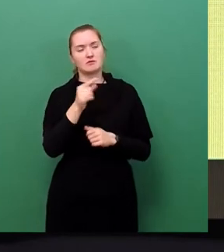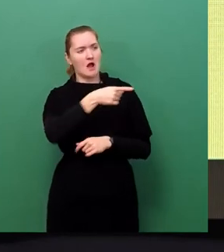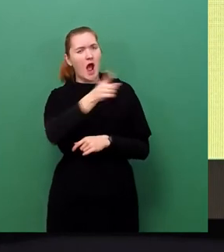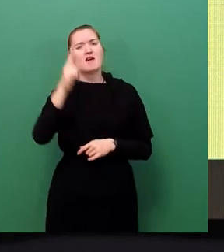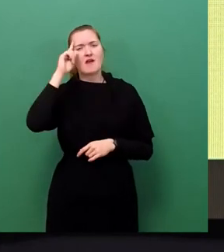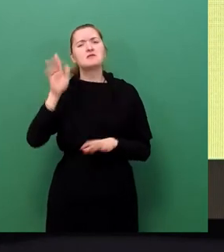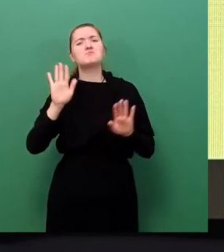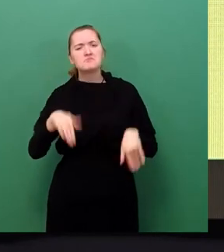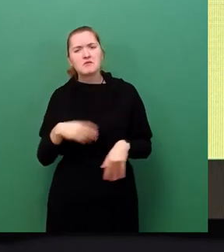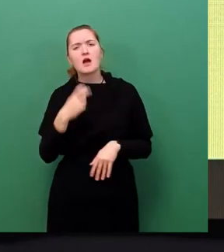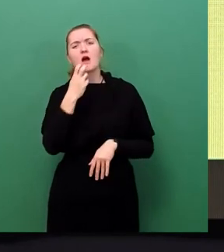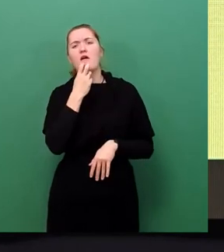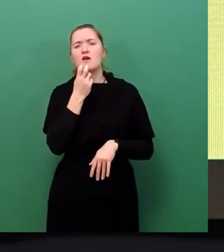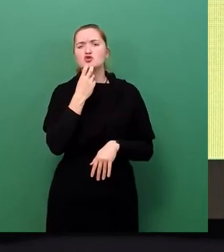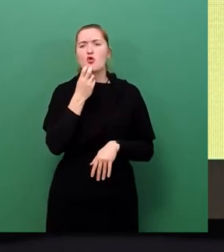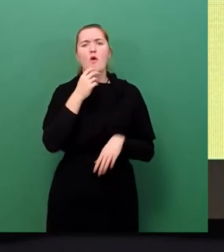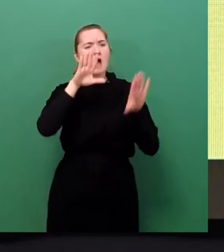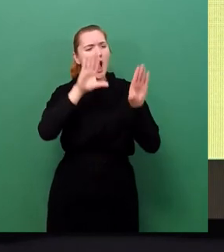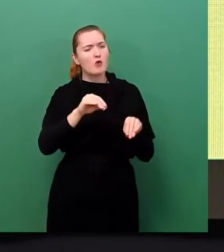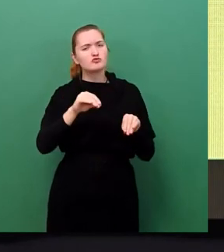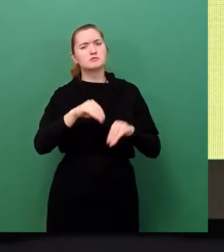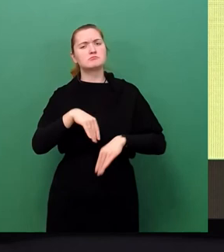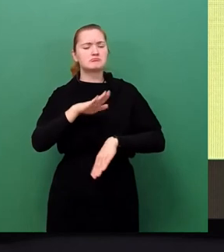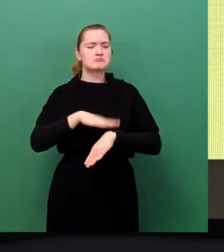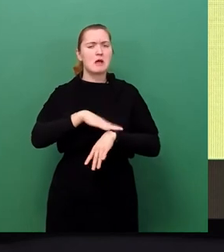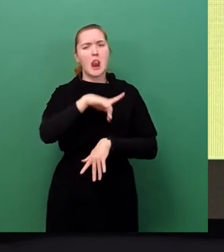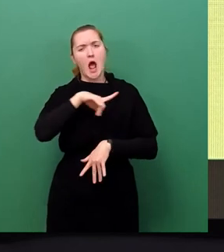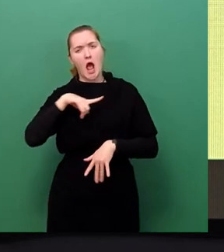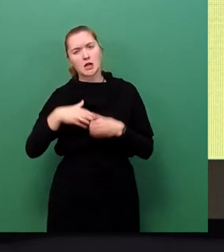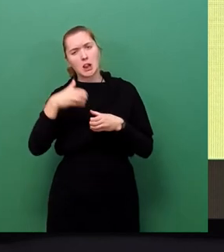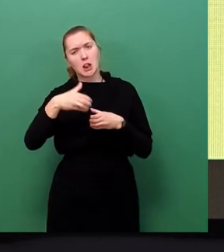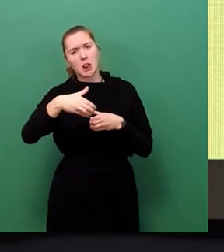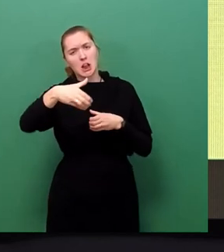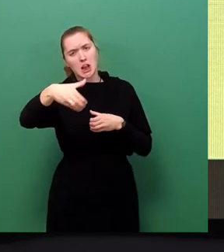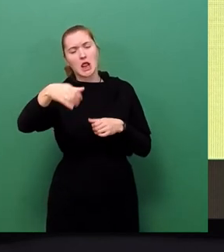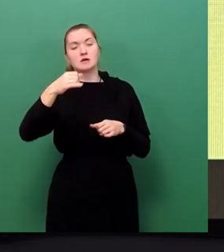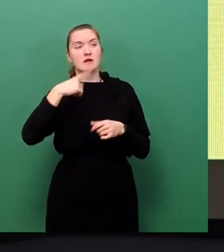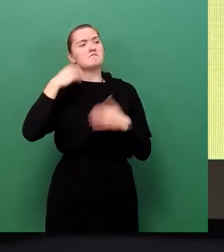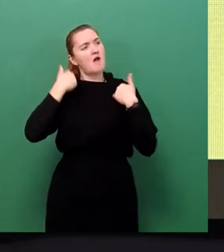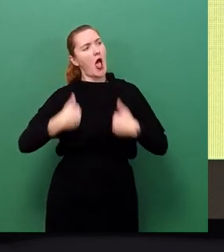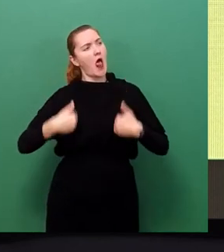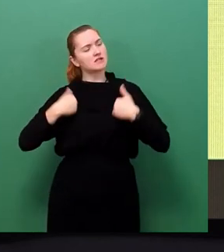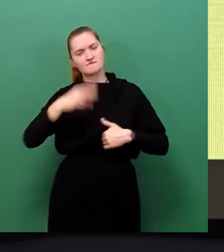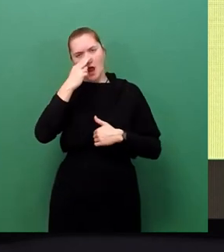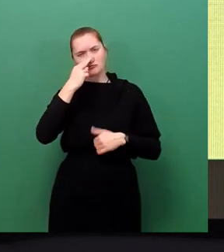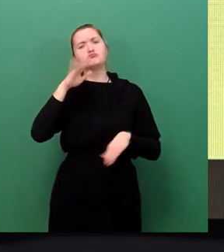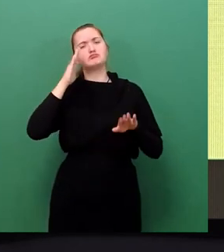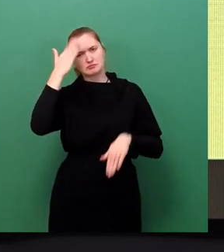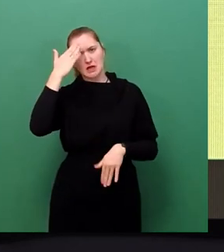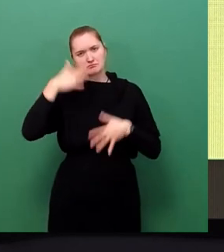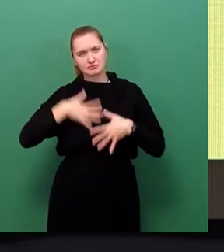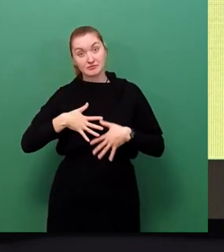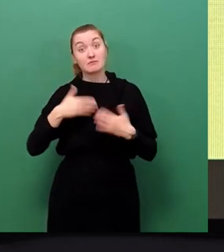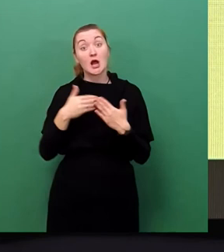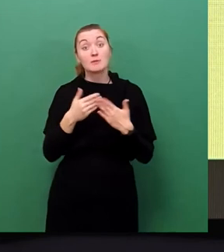der Strom längere Zeit weg ist, wie er sich verhält, kann man schlimme Dinge vermeiden. Zum Beispiel, dass es durchaus gefährlich sein